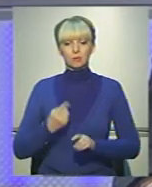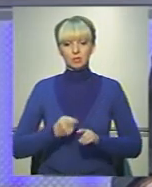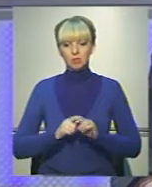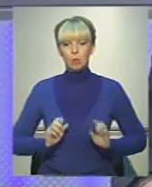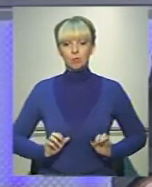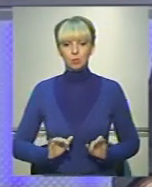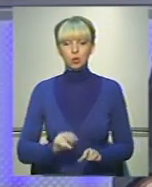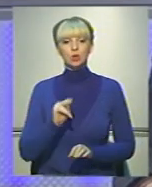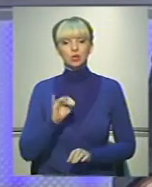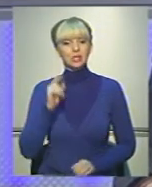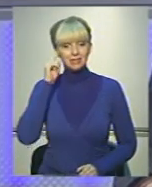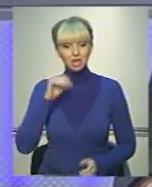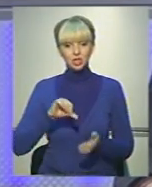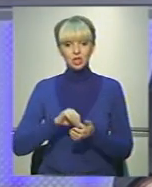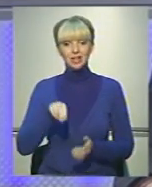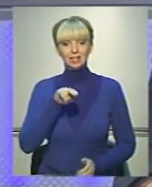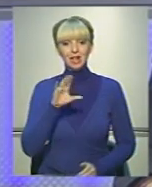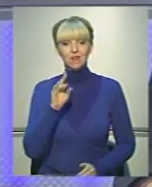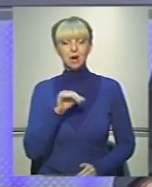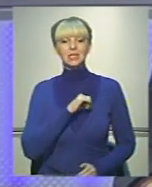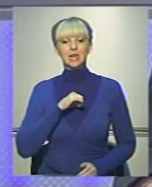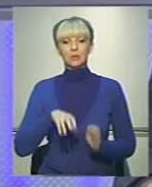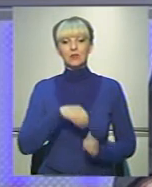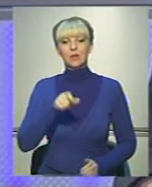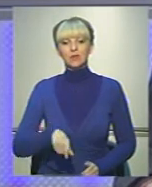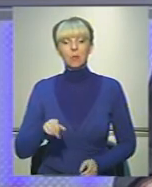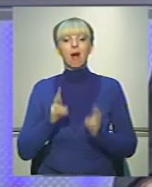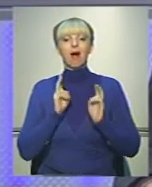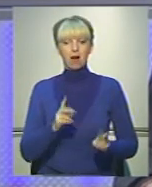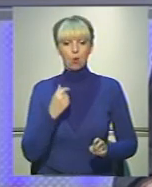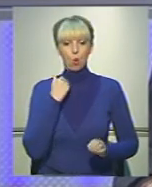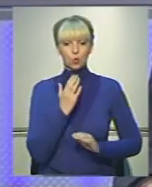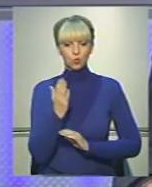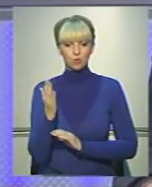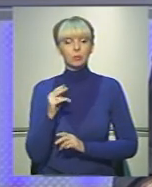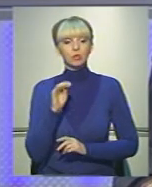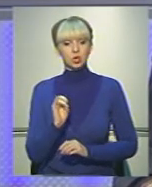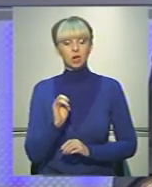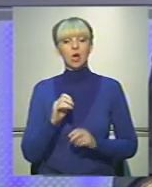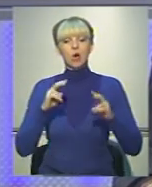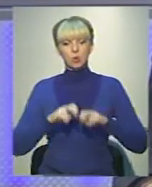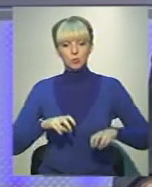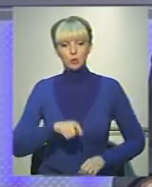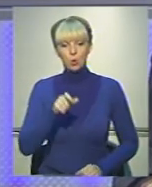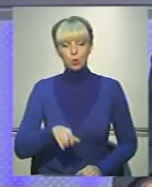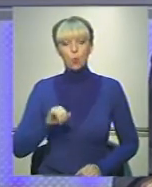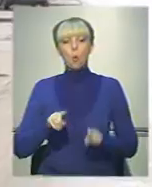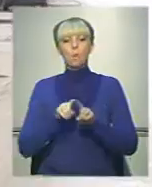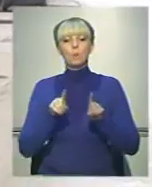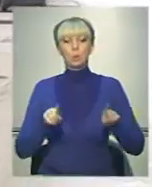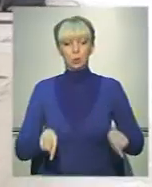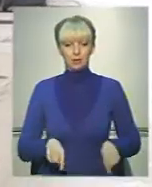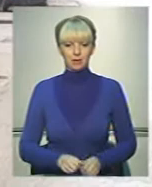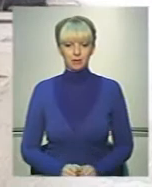процесу – чи знають члени ДВК та самі ж виборці, як голосувати? І чи розберуться люди у бюлетенях?